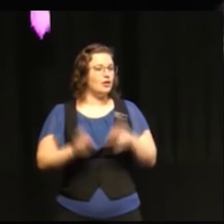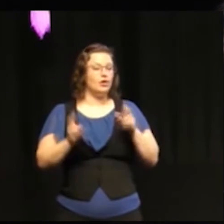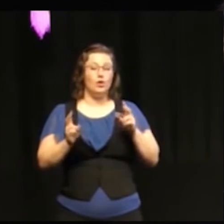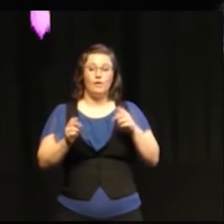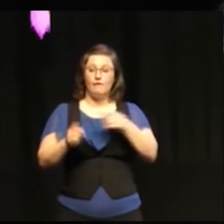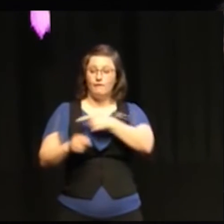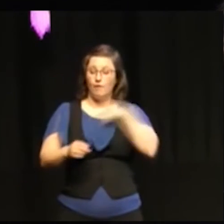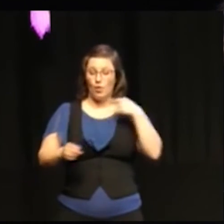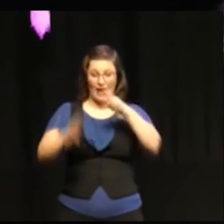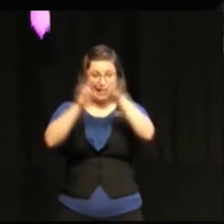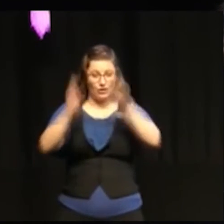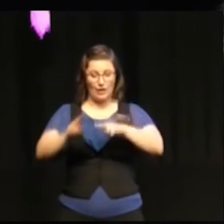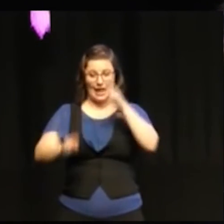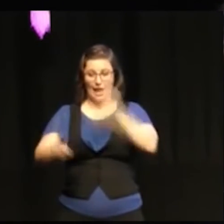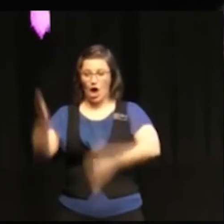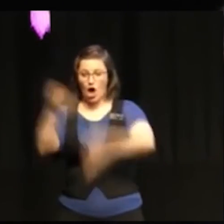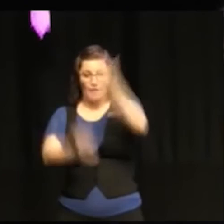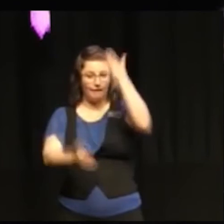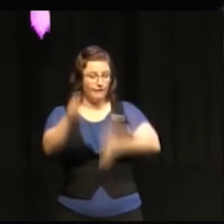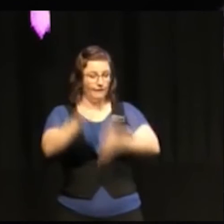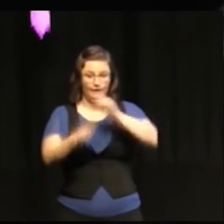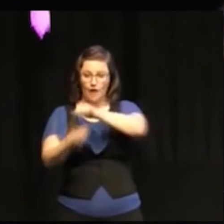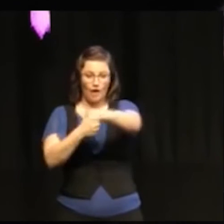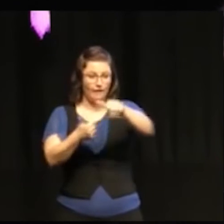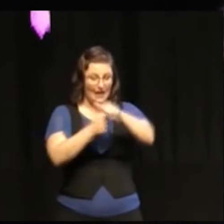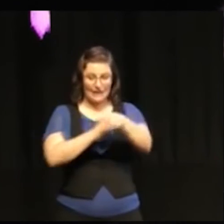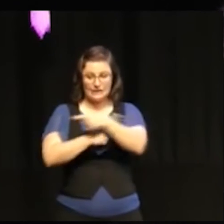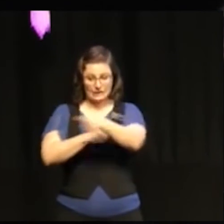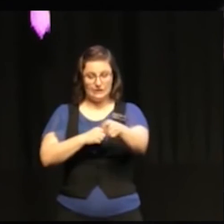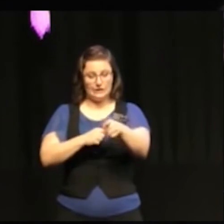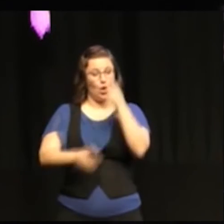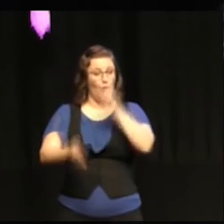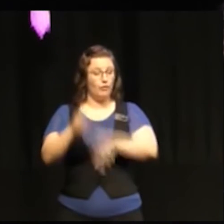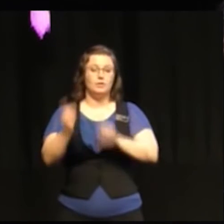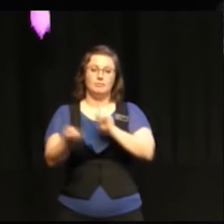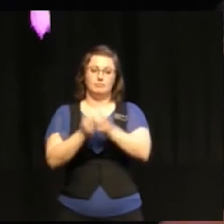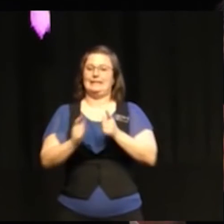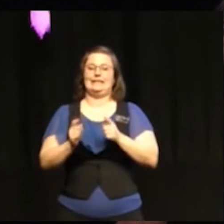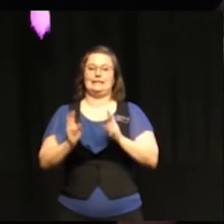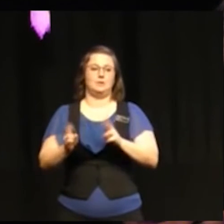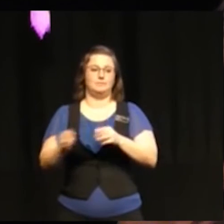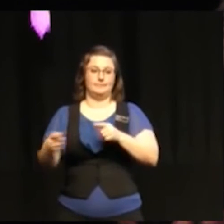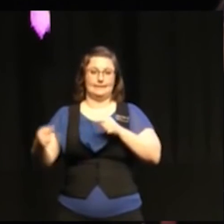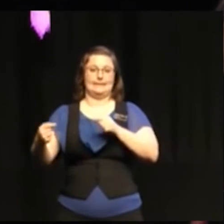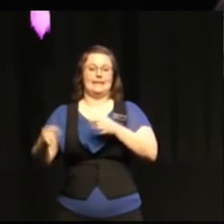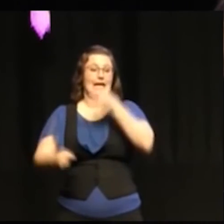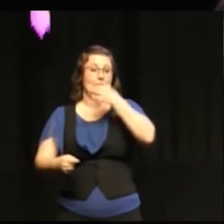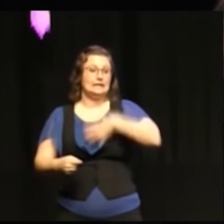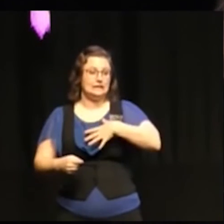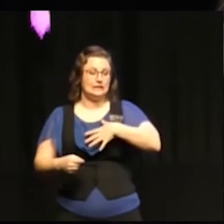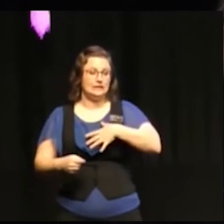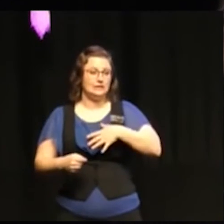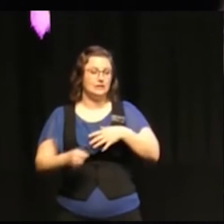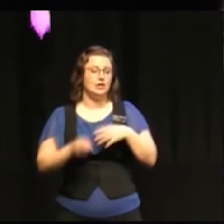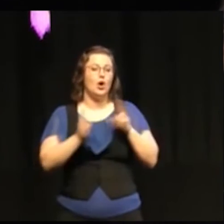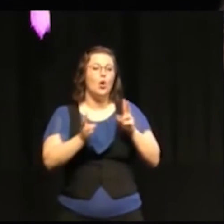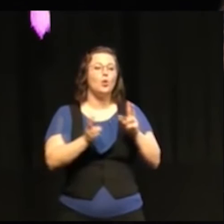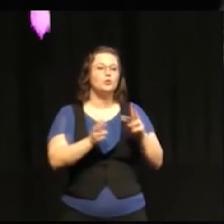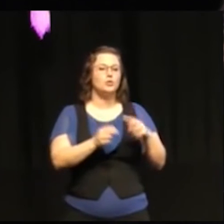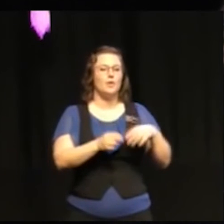överenskommelserna och konventionerna kommer att utmana så att det kommer att det är större inflytande av